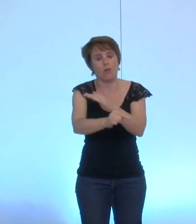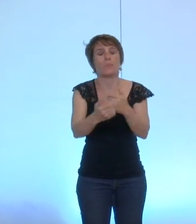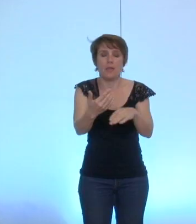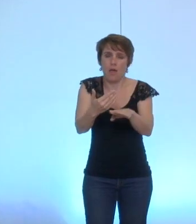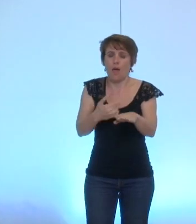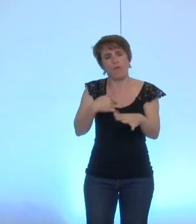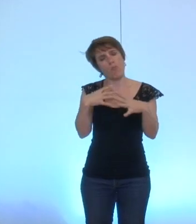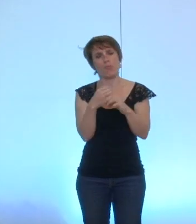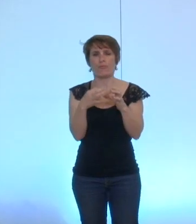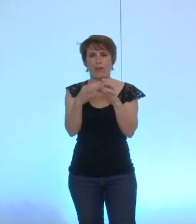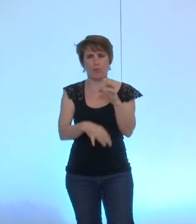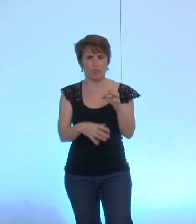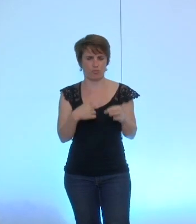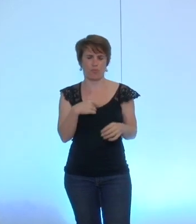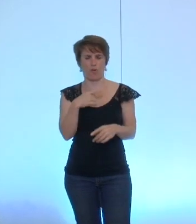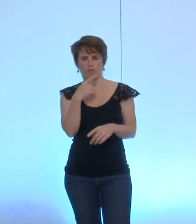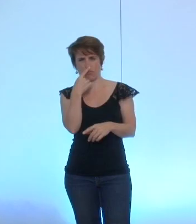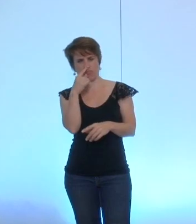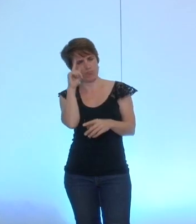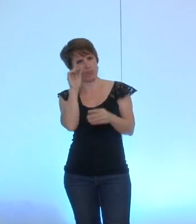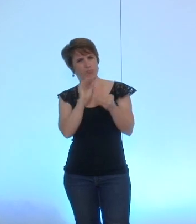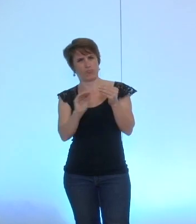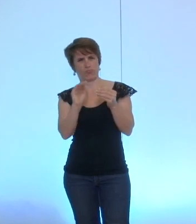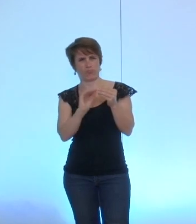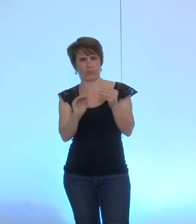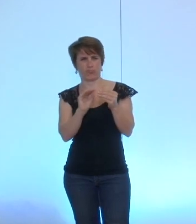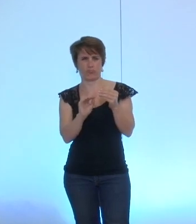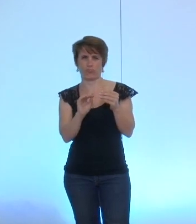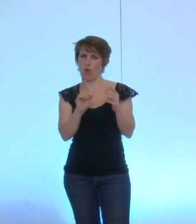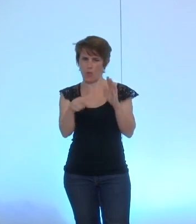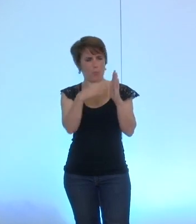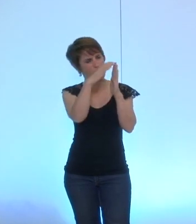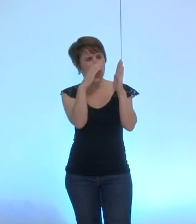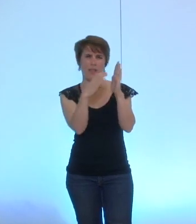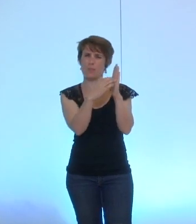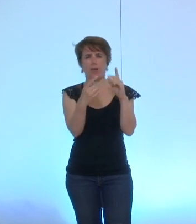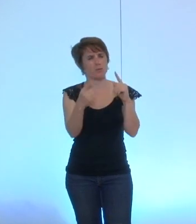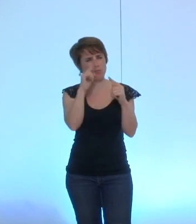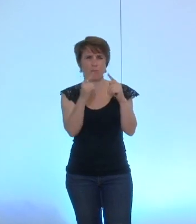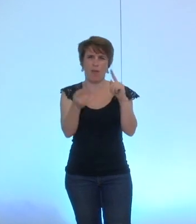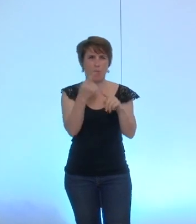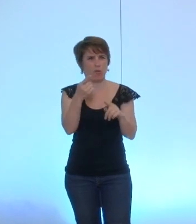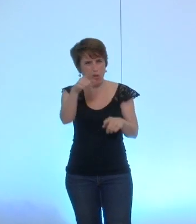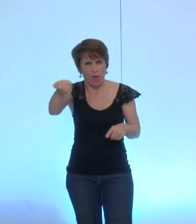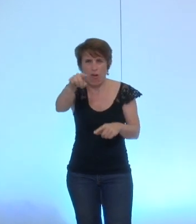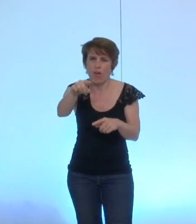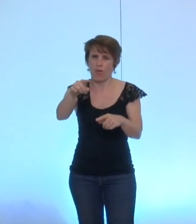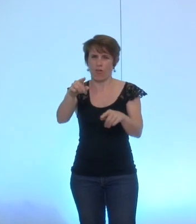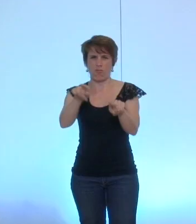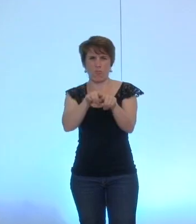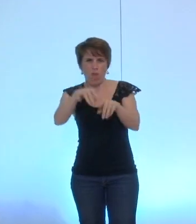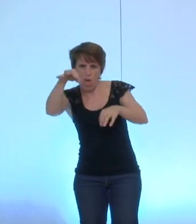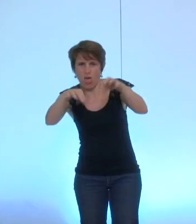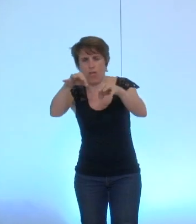considère être comme un jeu de positionnement sur une délibération qui mériterait mieux. Un jeu de positionnement parce qu'il y a eu